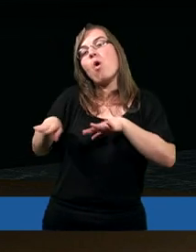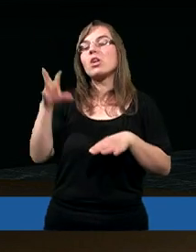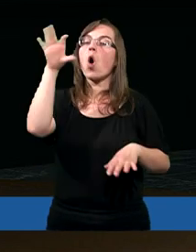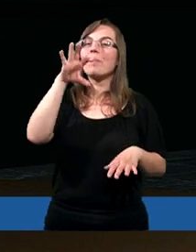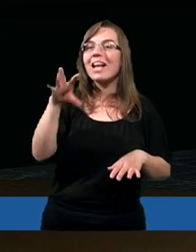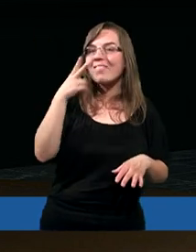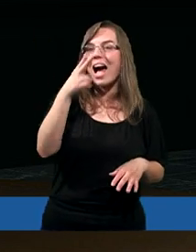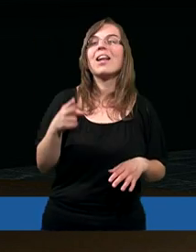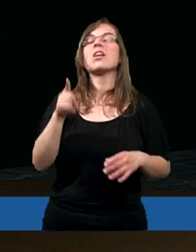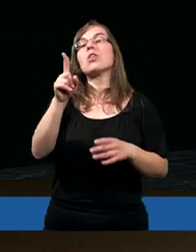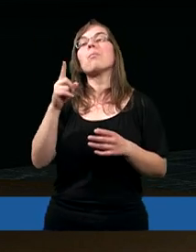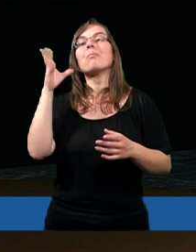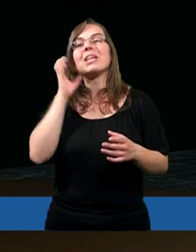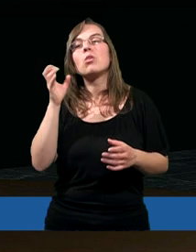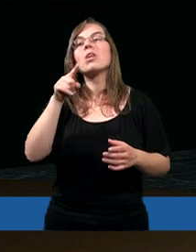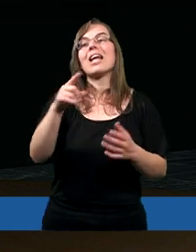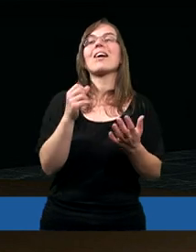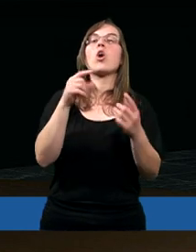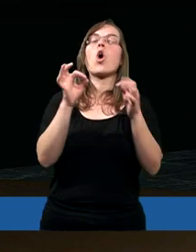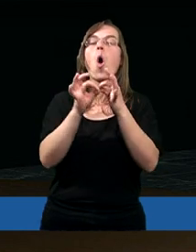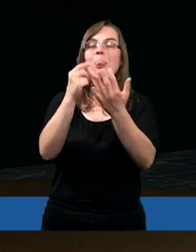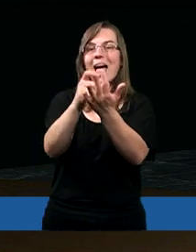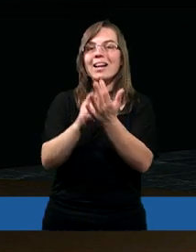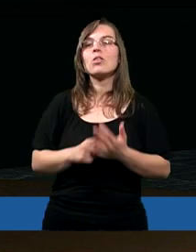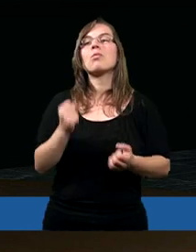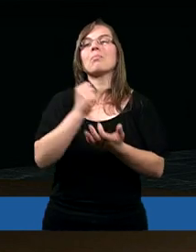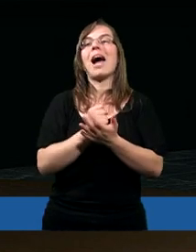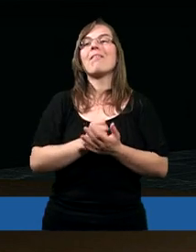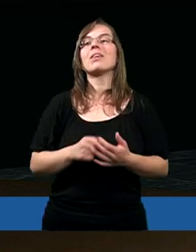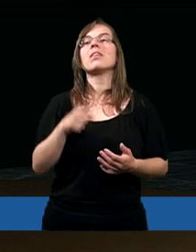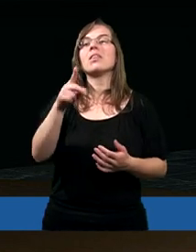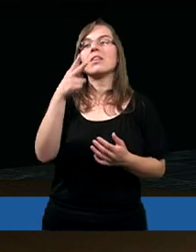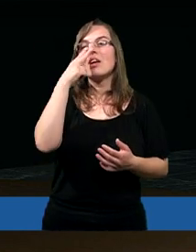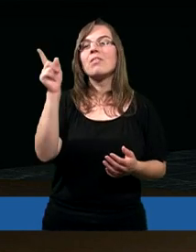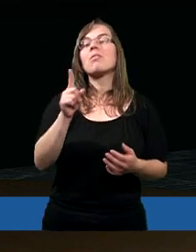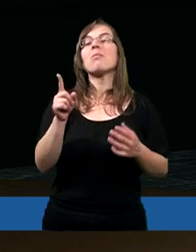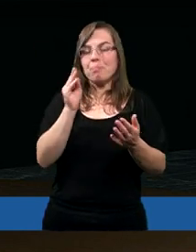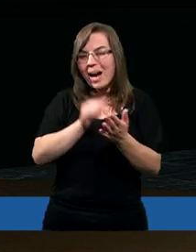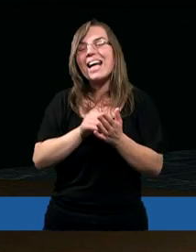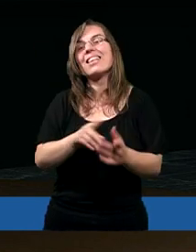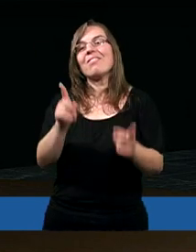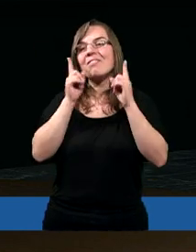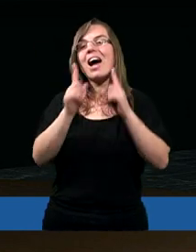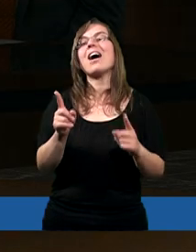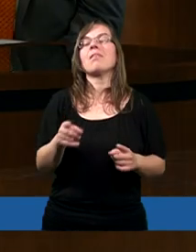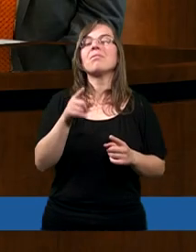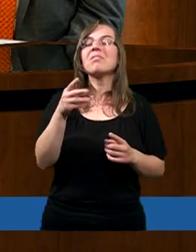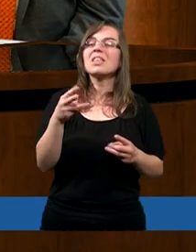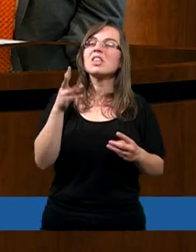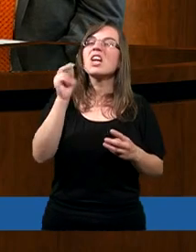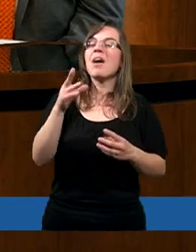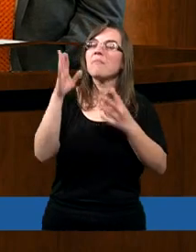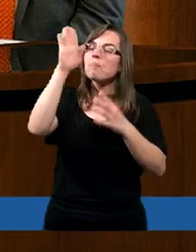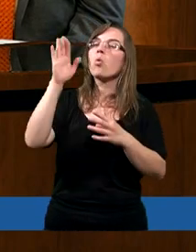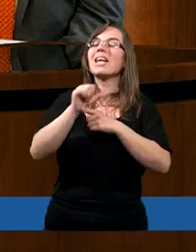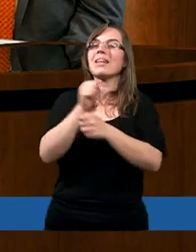faktycznie postać Chrystusa nie jest tylko interpretacją ludzką, interpretacją proroctw, ale jest faktycznym wypełnieniem